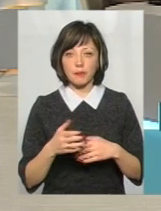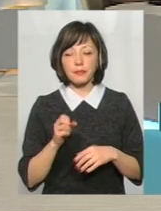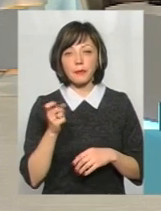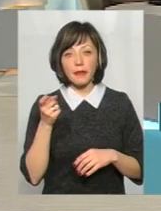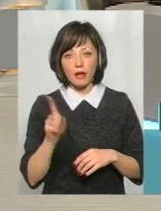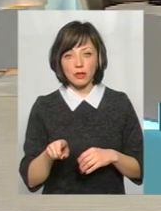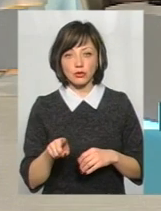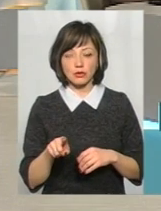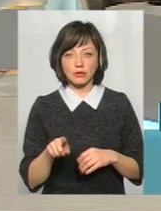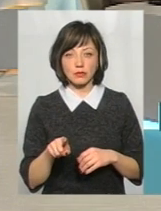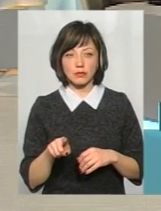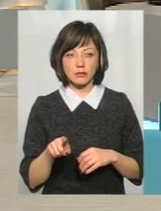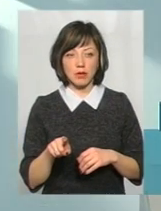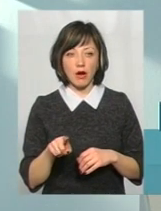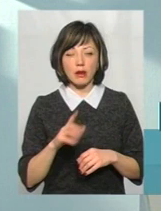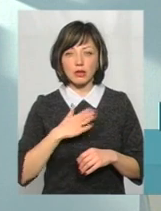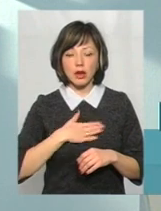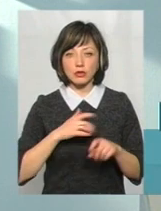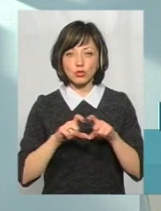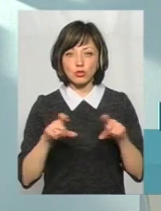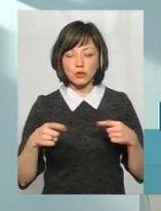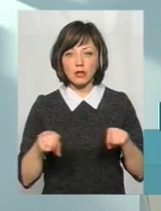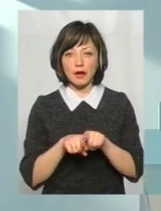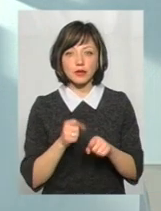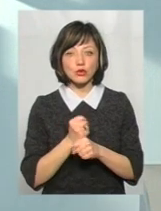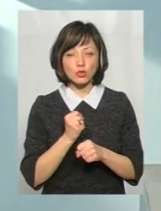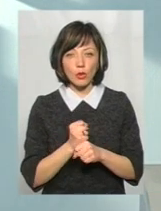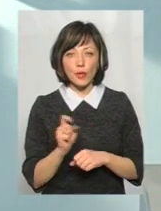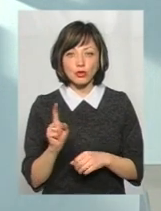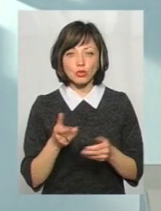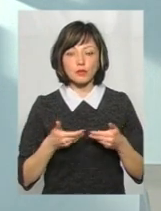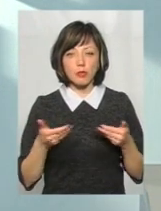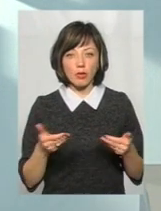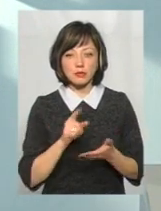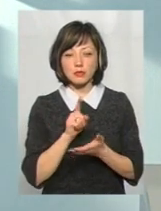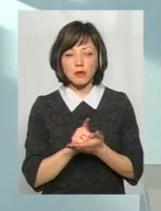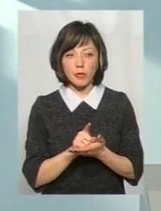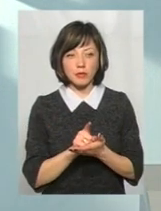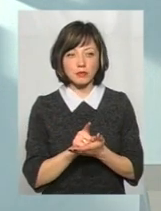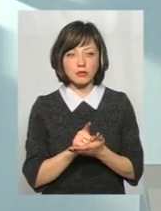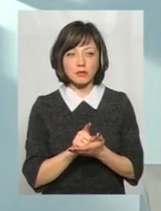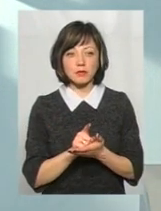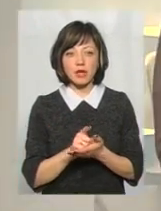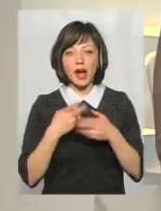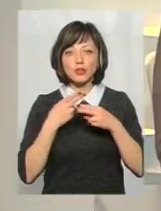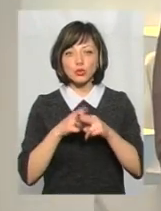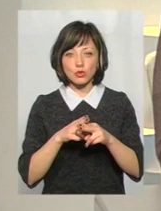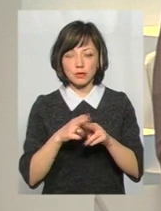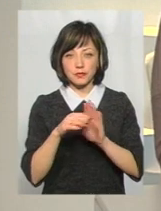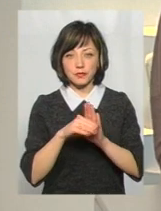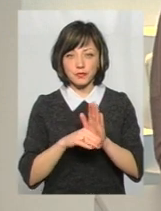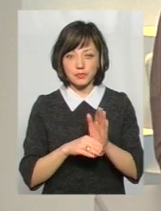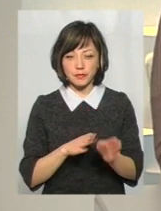Адже наша структура побудована таким чином, що ми маємо слідувати виключної інструкції. А інструкція